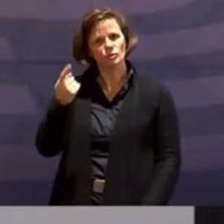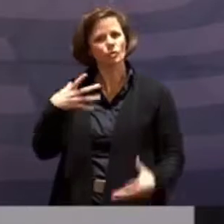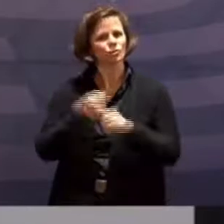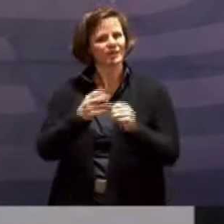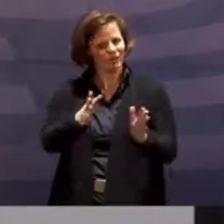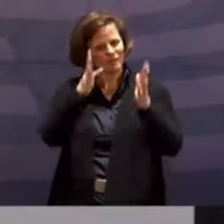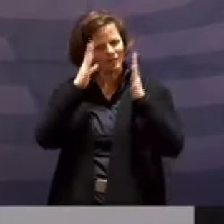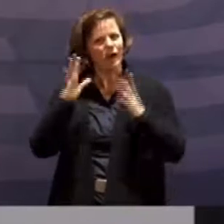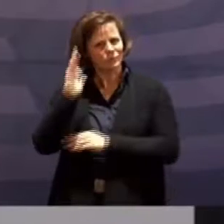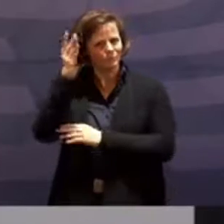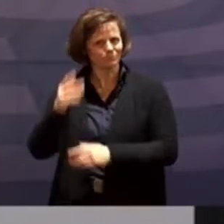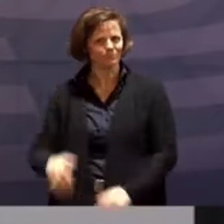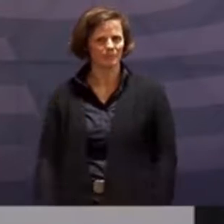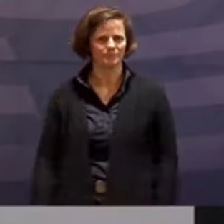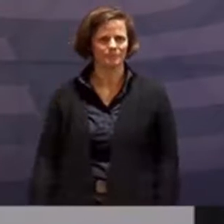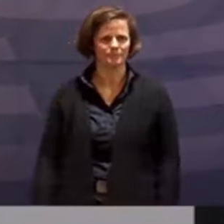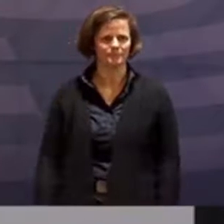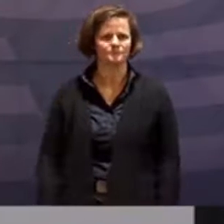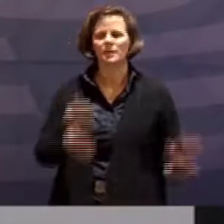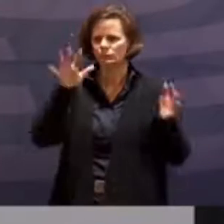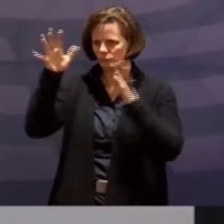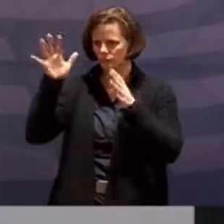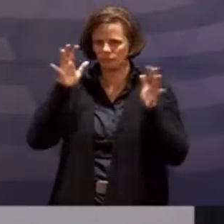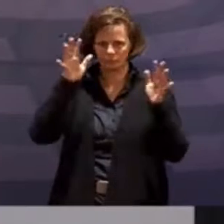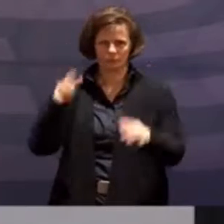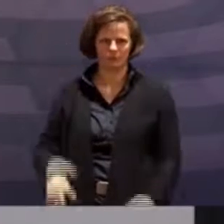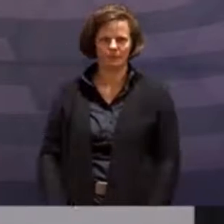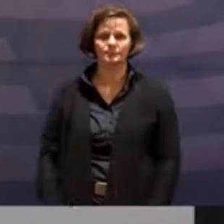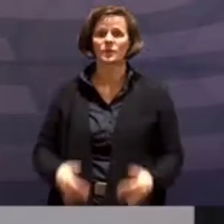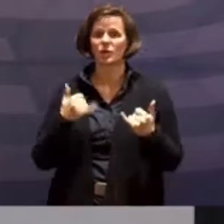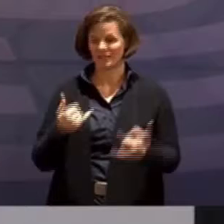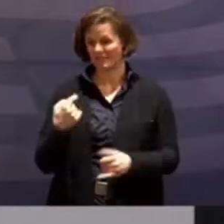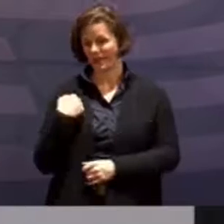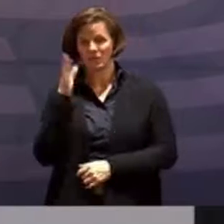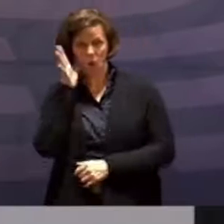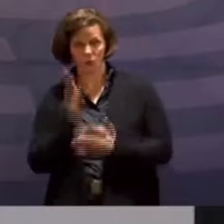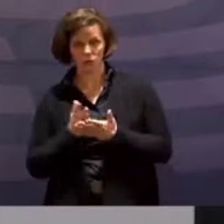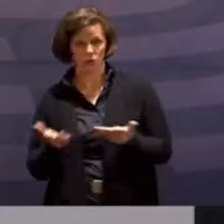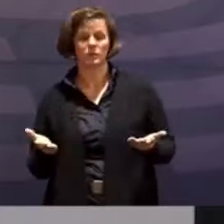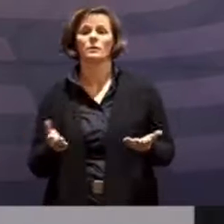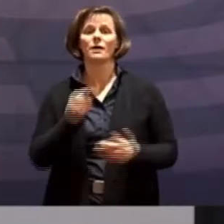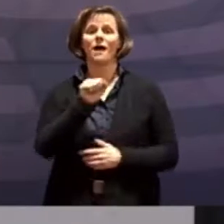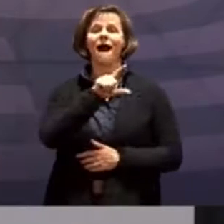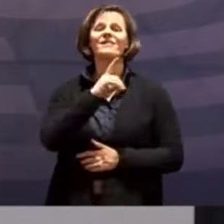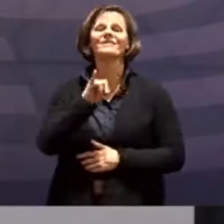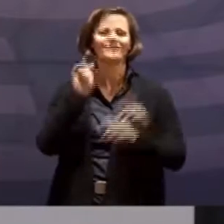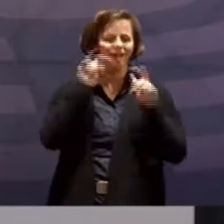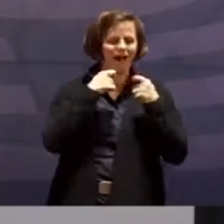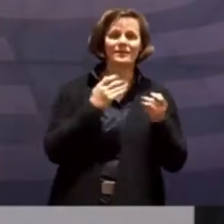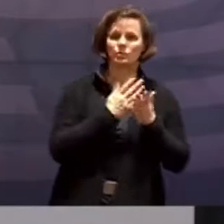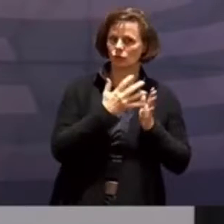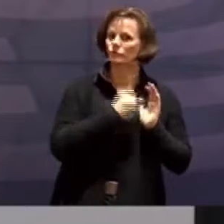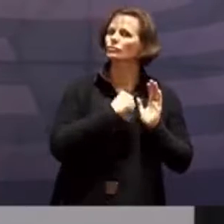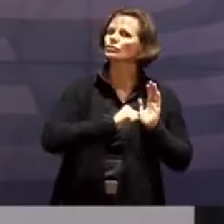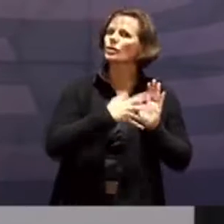Und weil es immer wieder zur Sprache gekommen ist, dass jetzt ja sogar Aldi Schnelltests hat, dann glaube ich aber auch, muss man dazu sagen, wenn